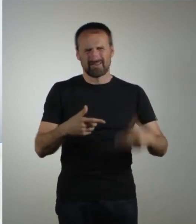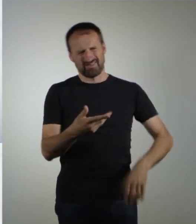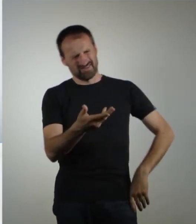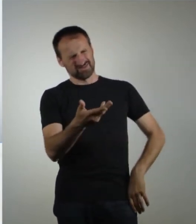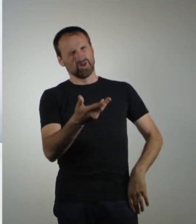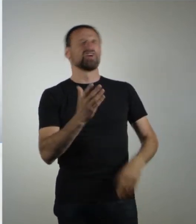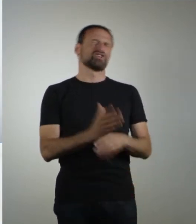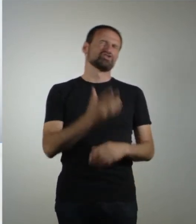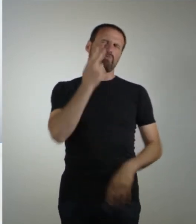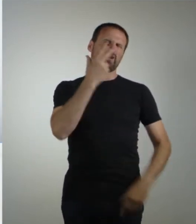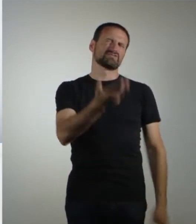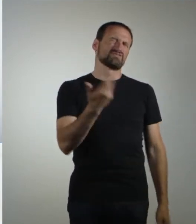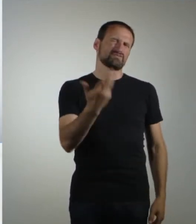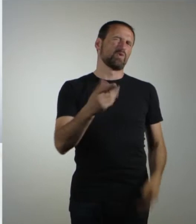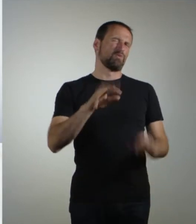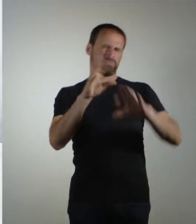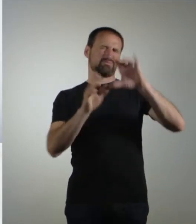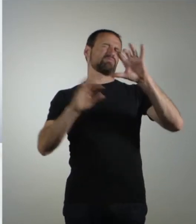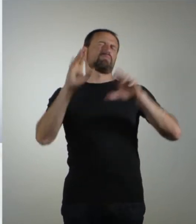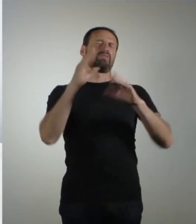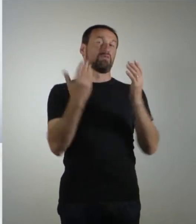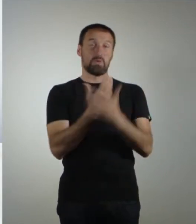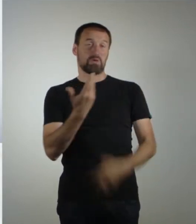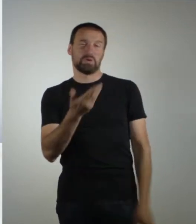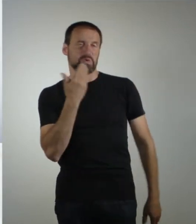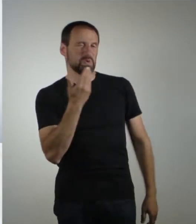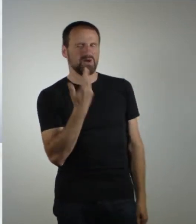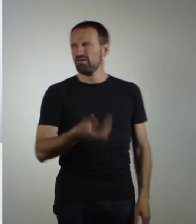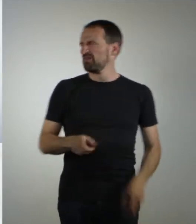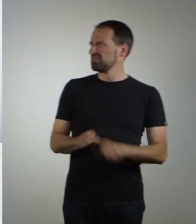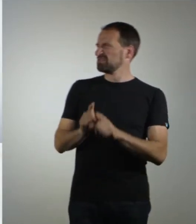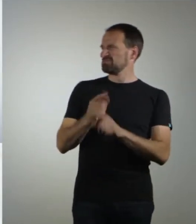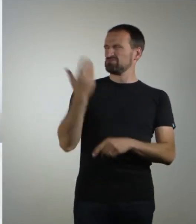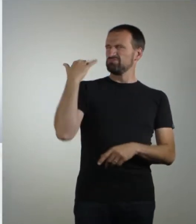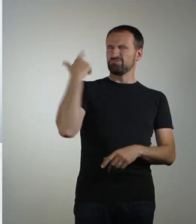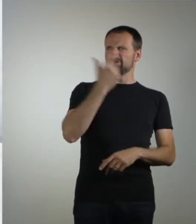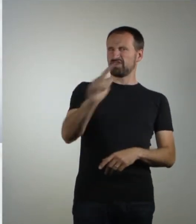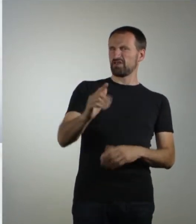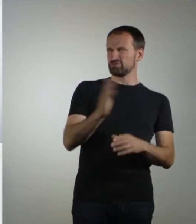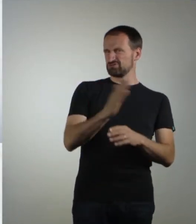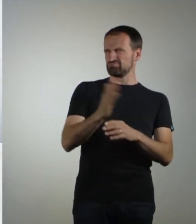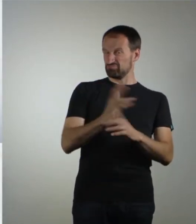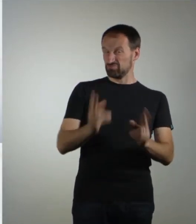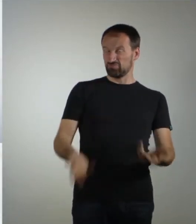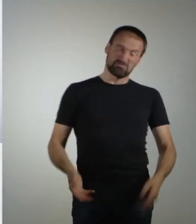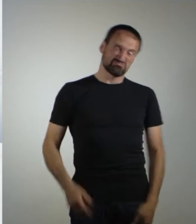Seien wir mal ehrlich, hat man so schon ein paar mal gesehen, ist jetzt nichts Neues. Es ist irgendwie Zweitausende, oder?